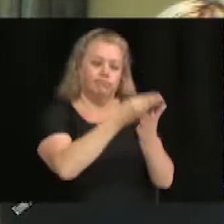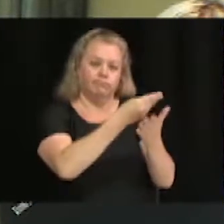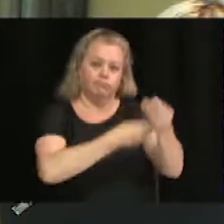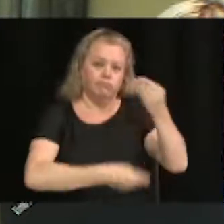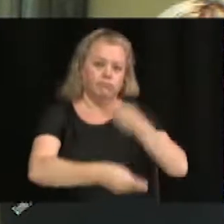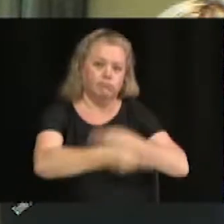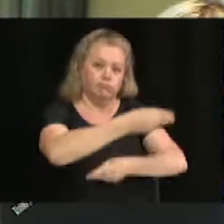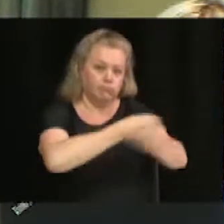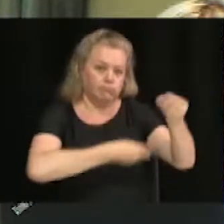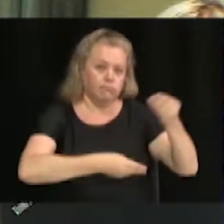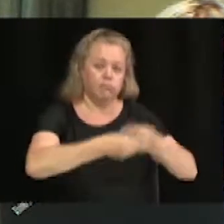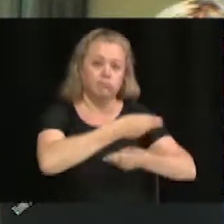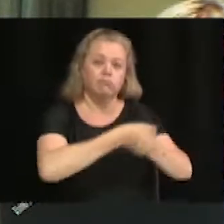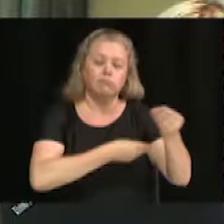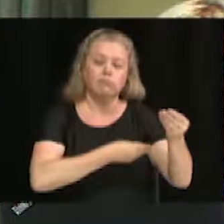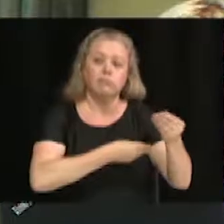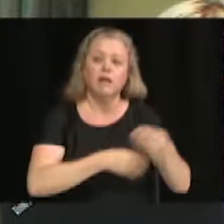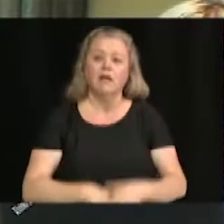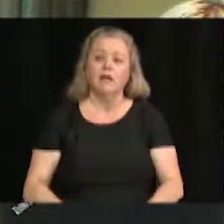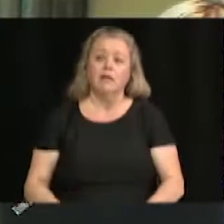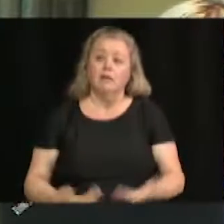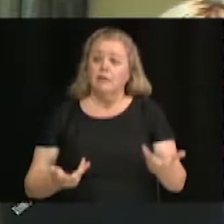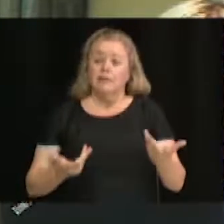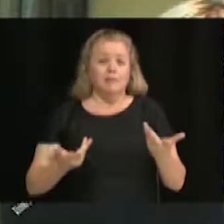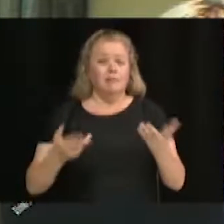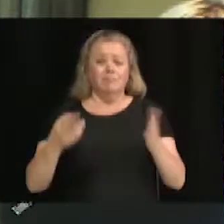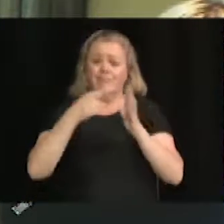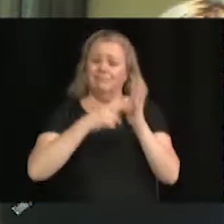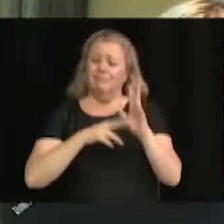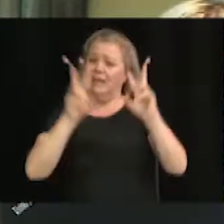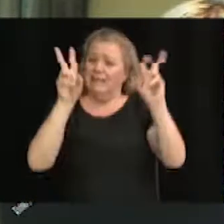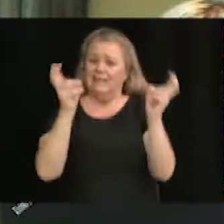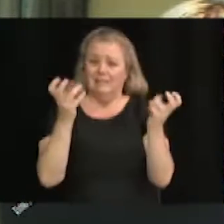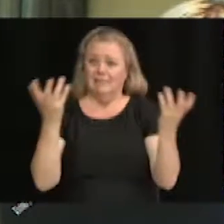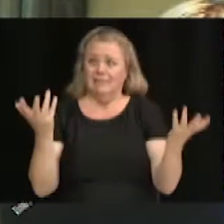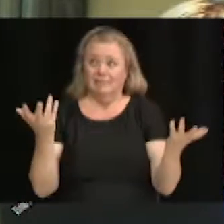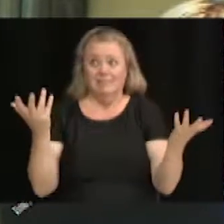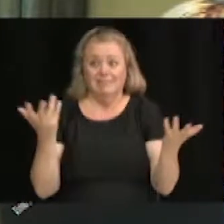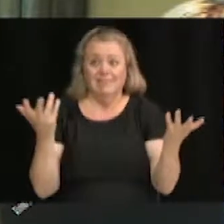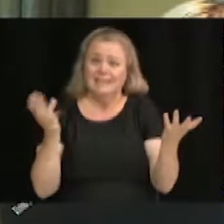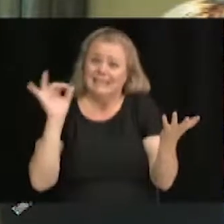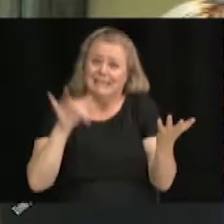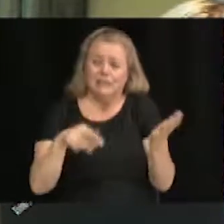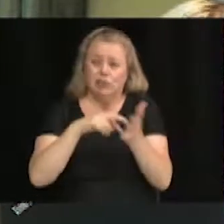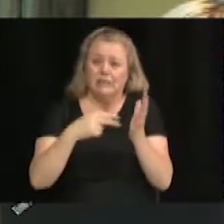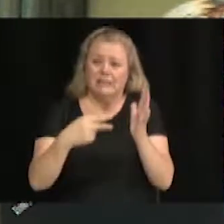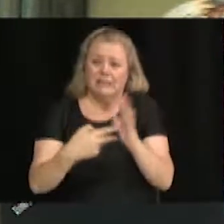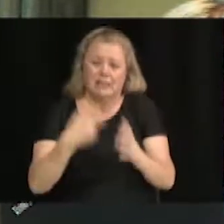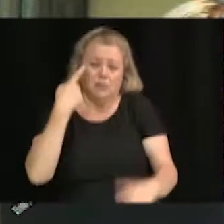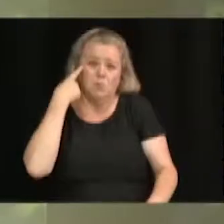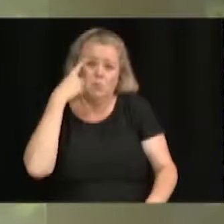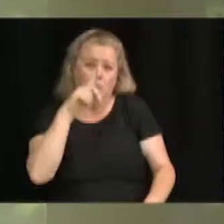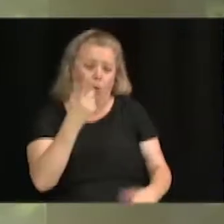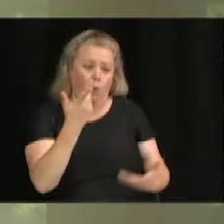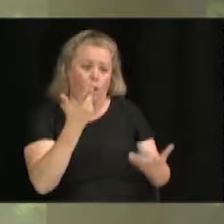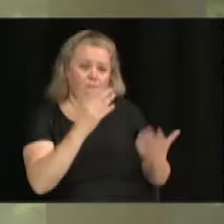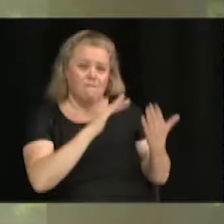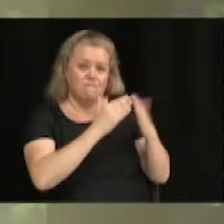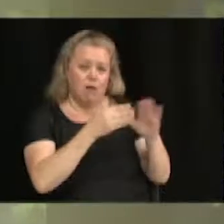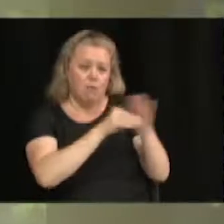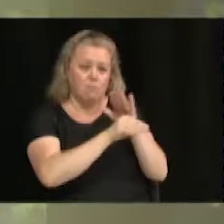Alors, le titre du règlement dit ce qu'il y à dire, M. le maire, c'est pour augmenter le fonds de roulement de la municipalité. M. Poulin,